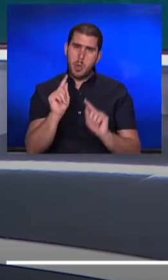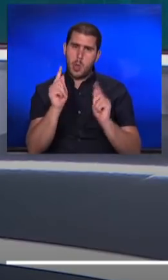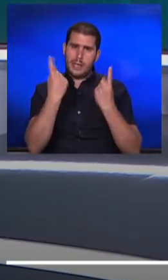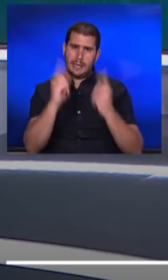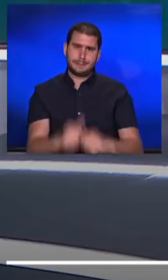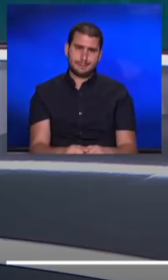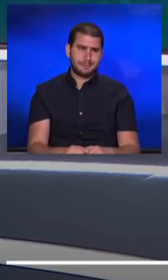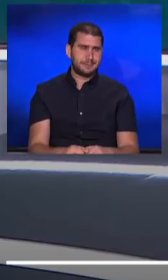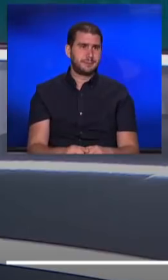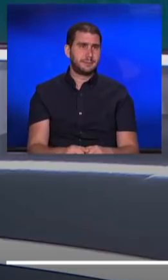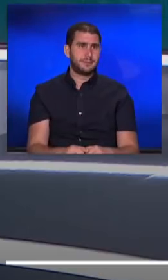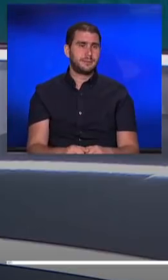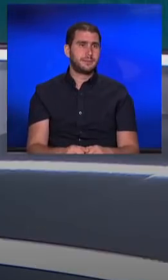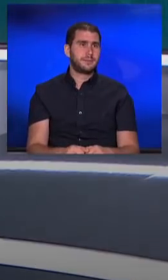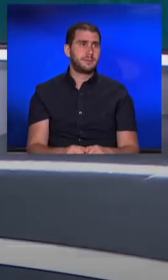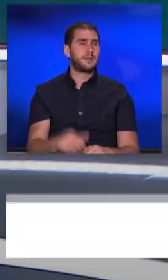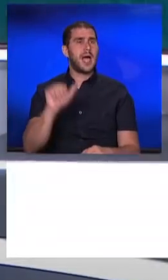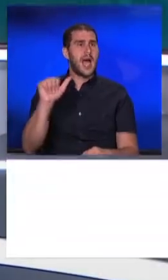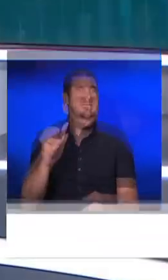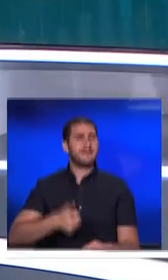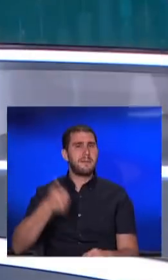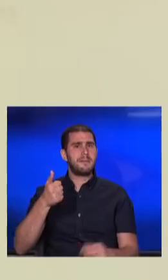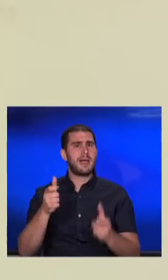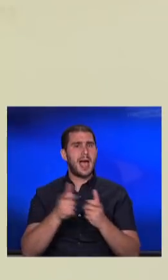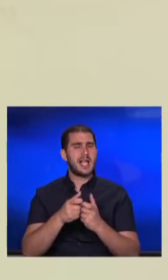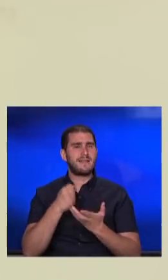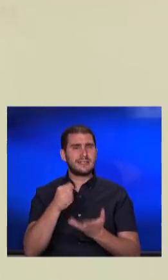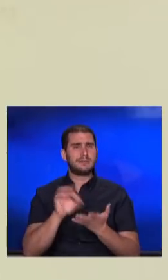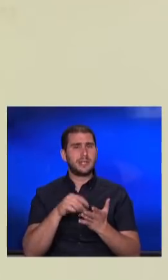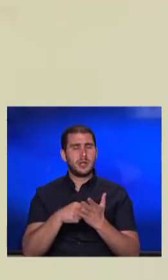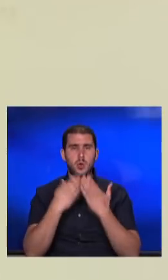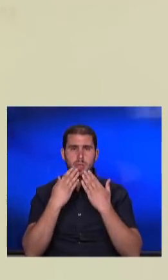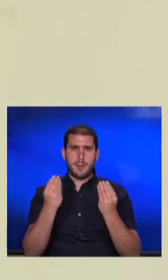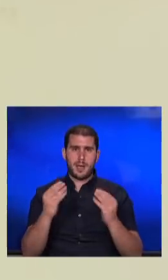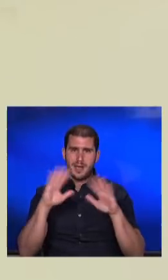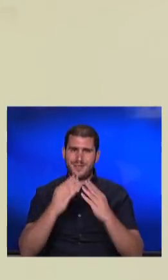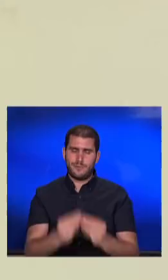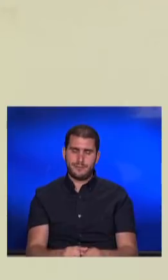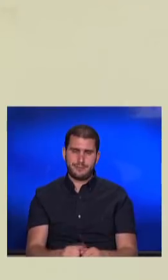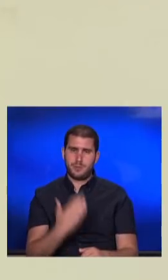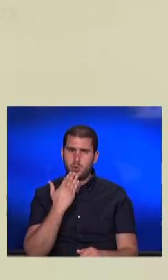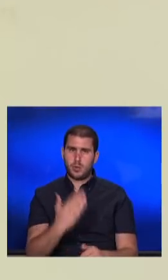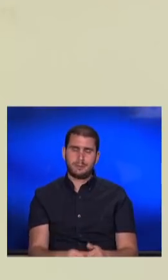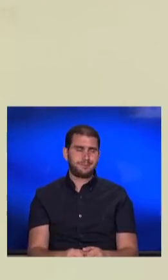אסף אסור צוקס, גנה, אמונית אקטיבים במשרד האוצר. תודה רבה שהייתי איתנו, ערב טוב. תודה רבה.